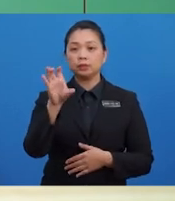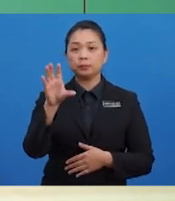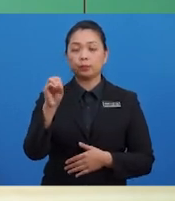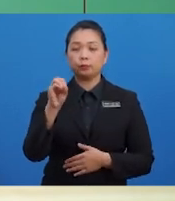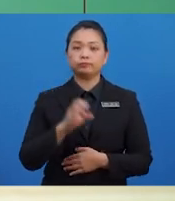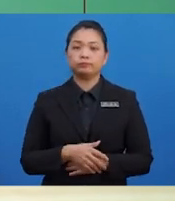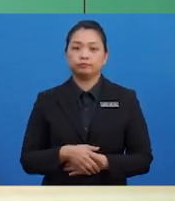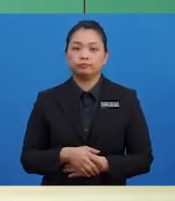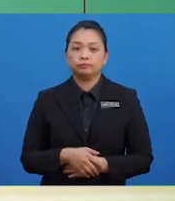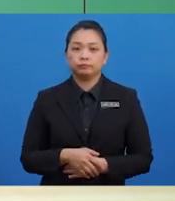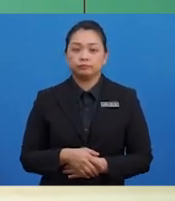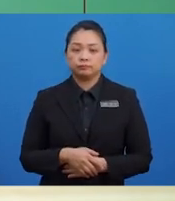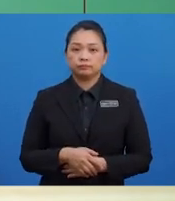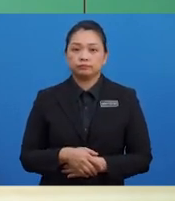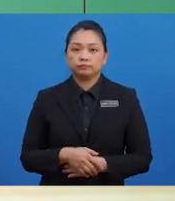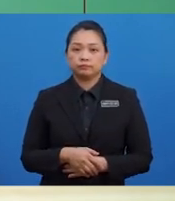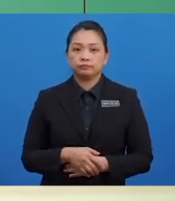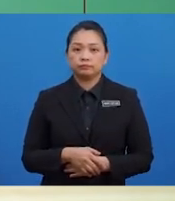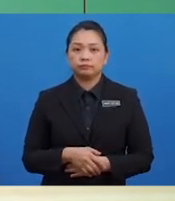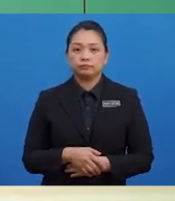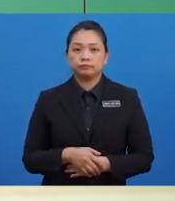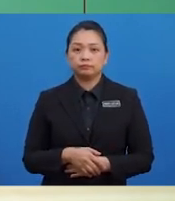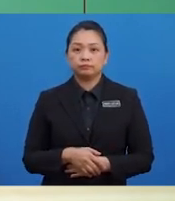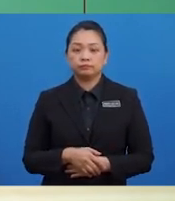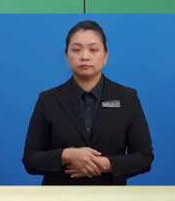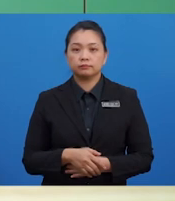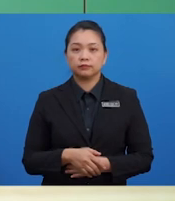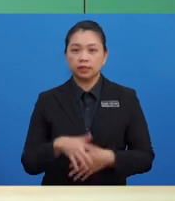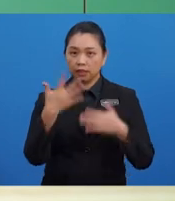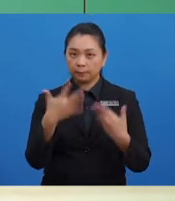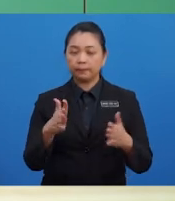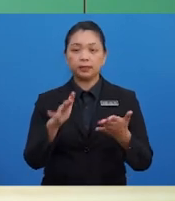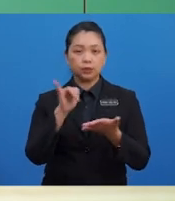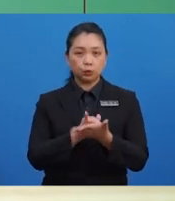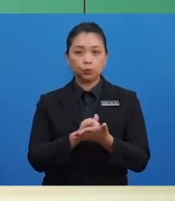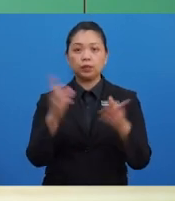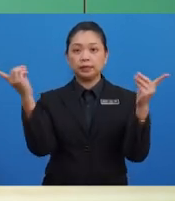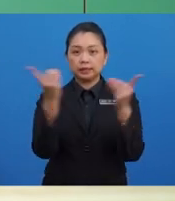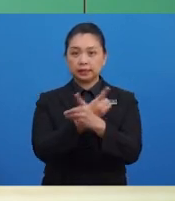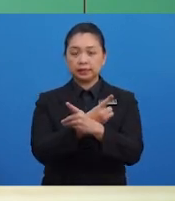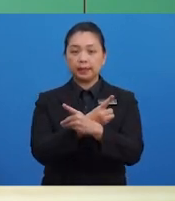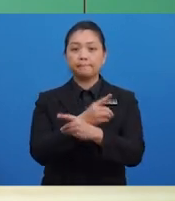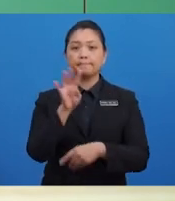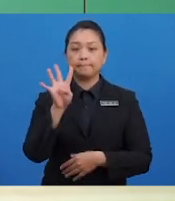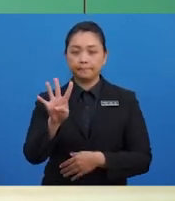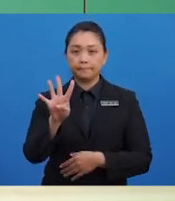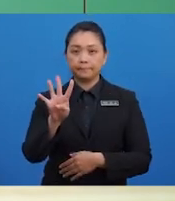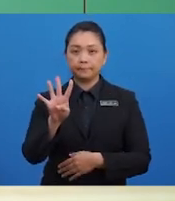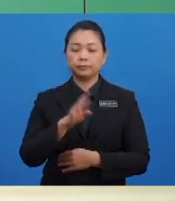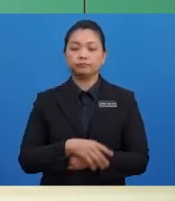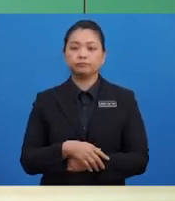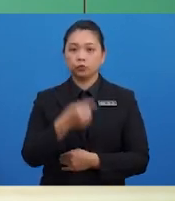RM250 ini didarabkan dengan 4 bulan untuk tempoh perekanan